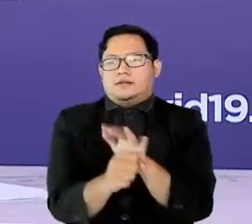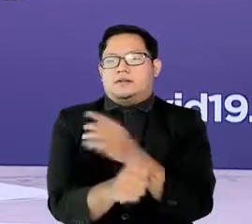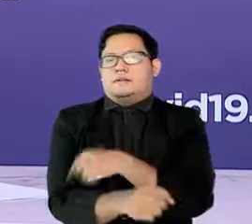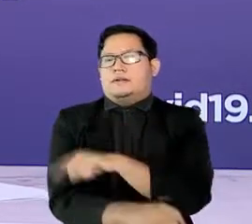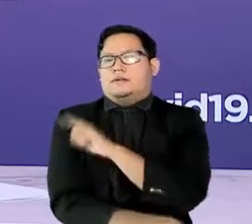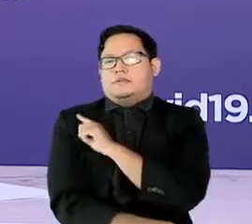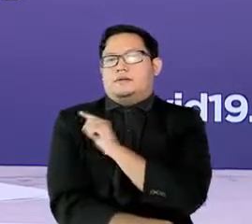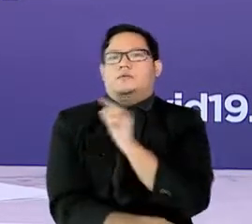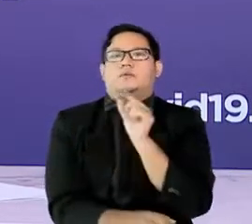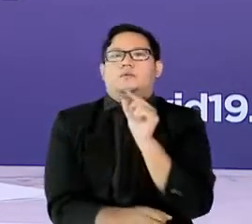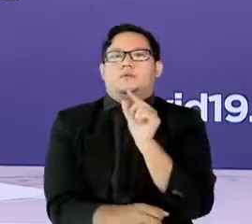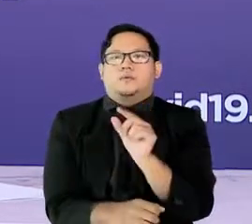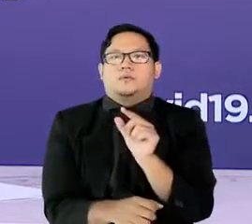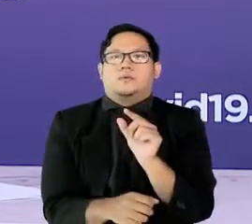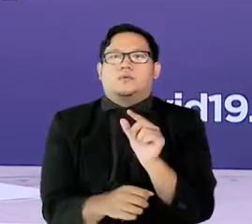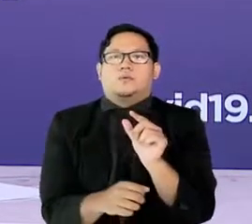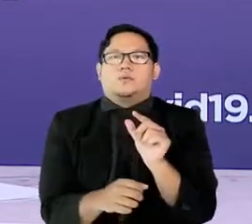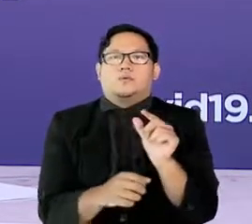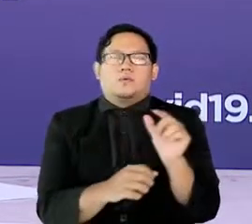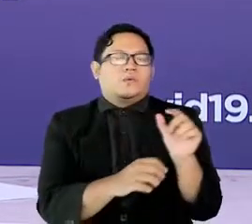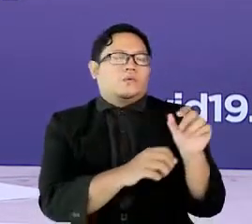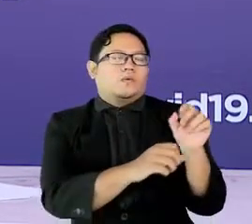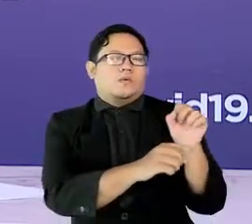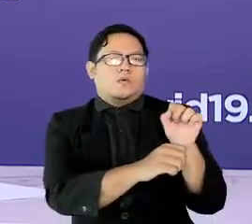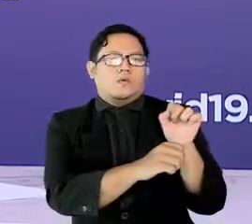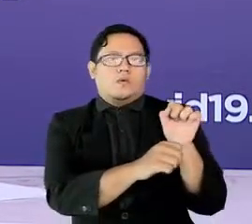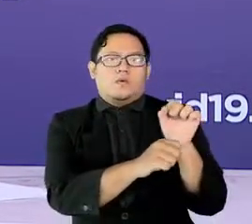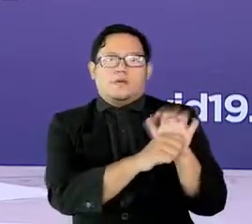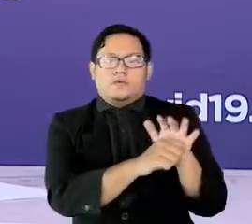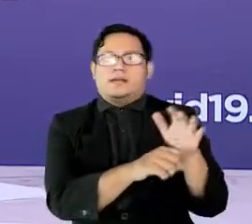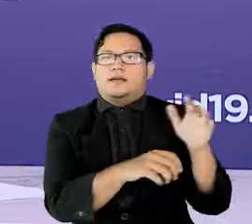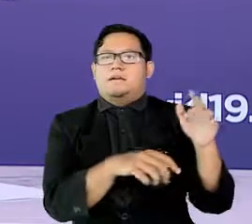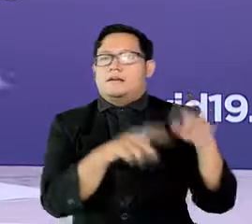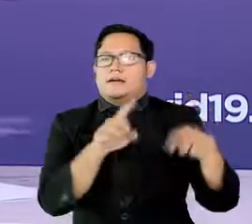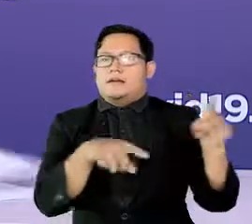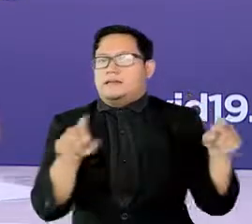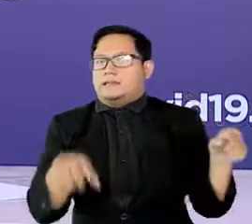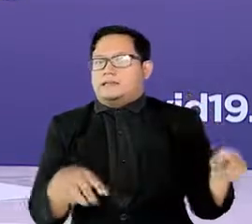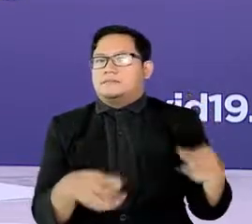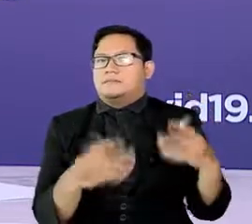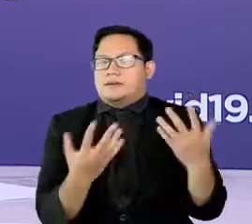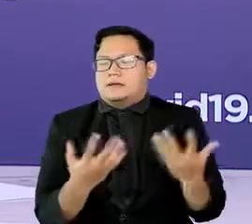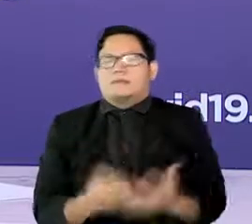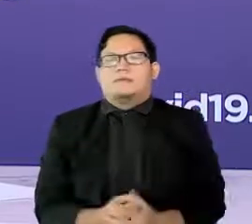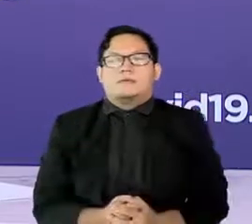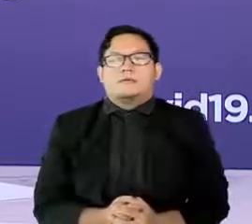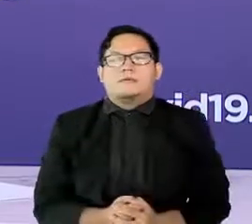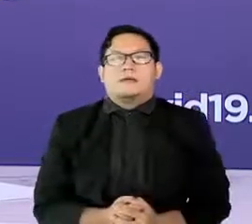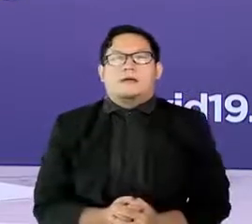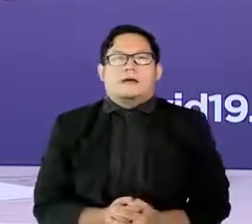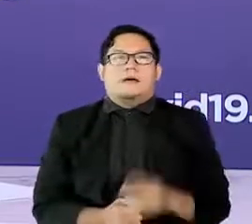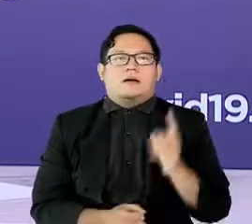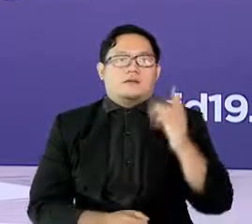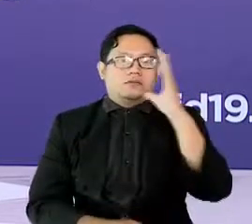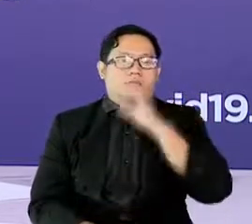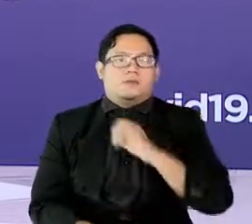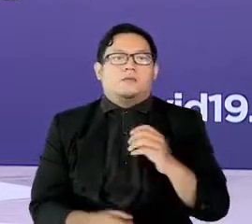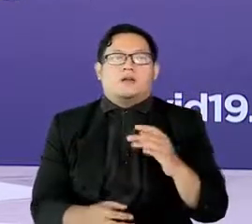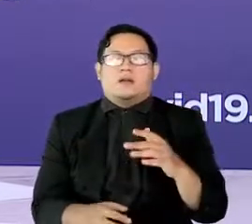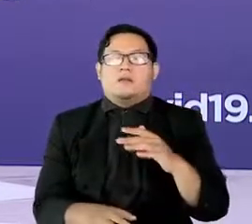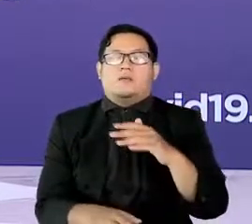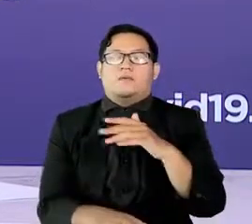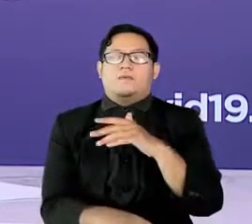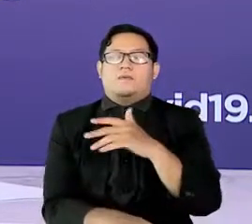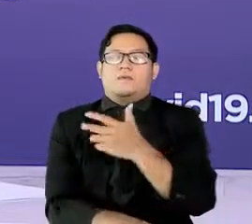varian virus COVID-19 yang berkembang sampai saat ini. Perlu diketahui bahwa seluruh